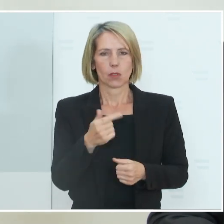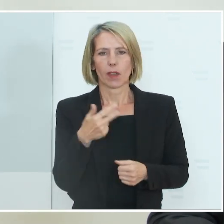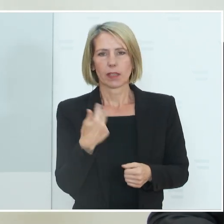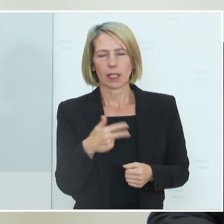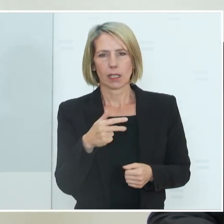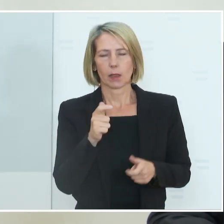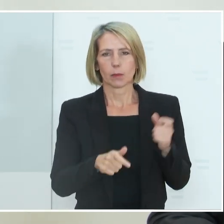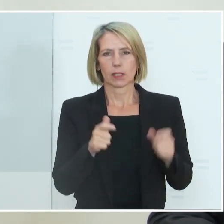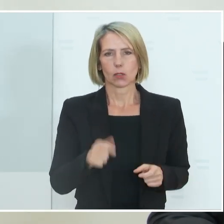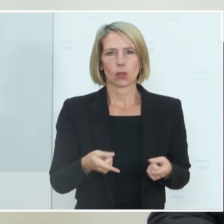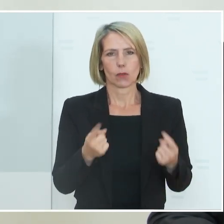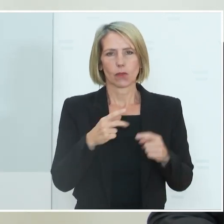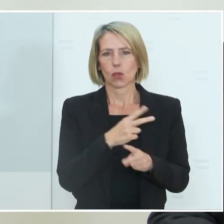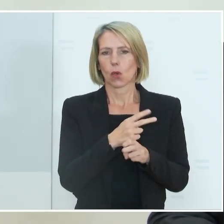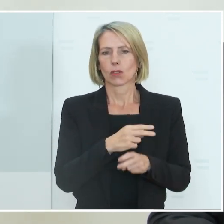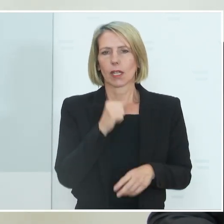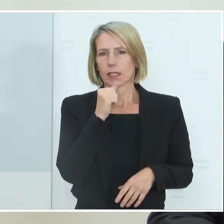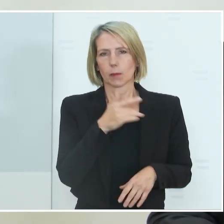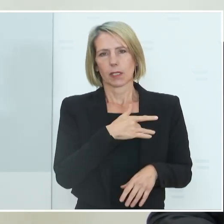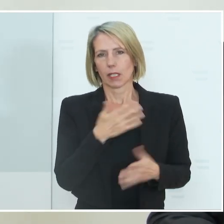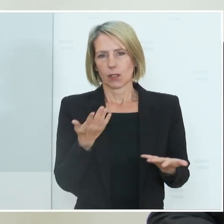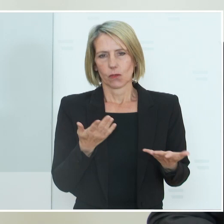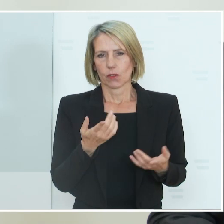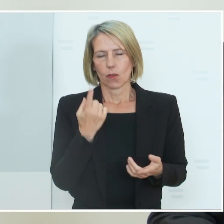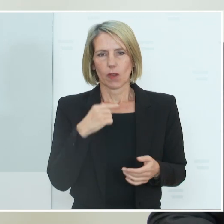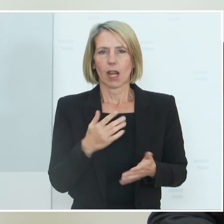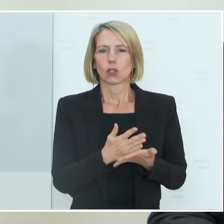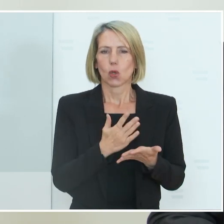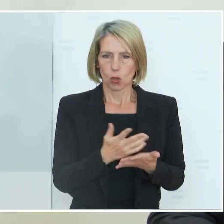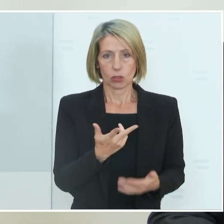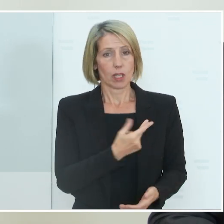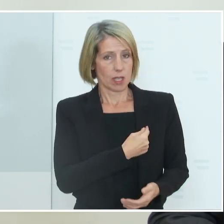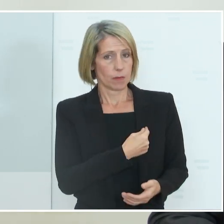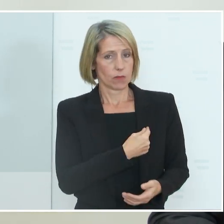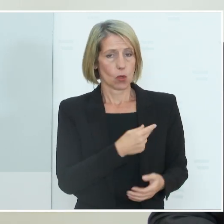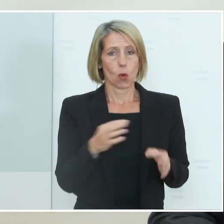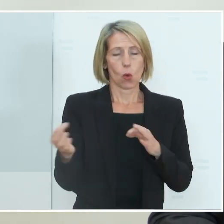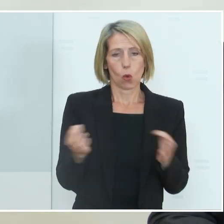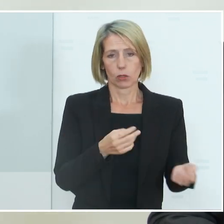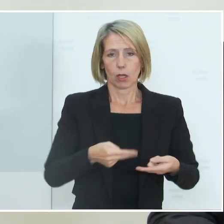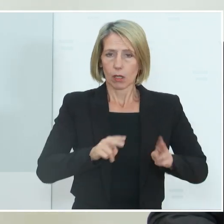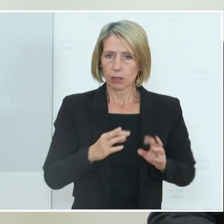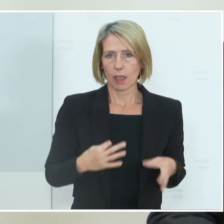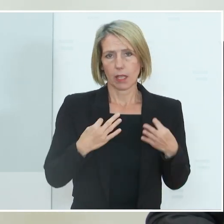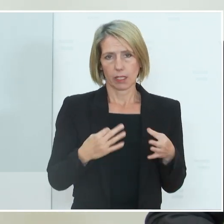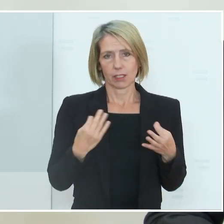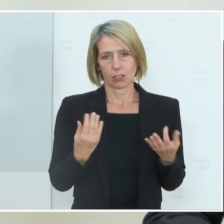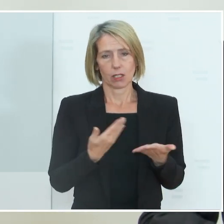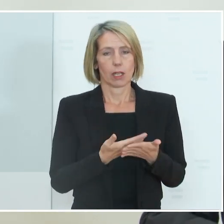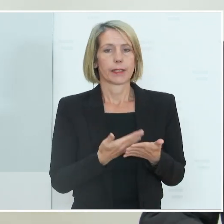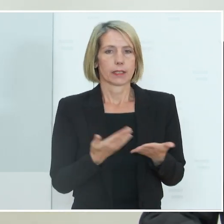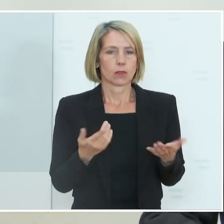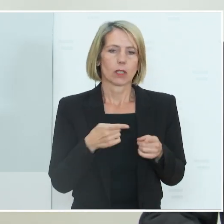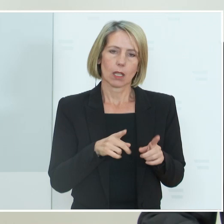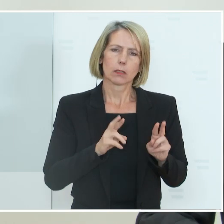in Österreich gar nicht, weil die sind entweder geimpft oder genesen. Und ich glaube, das ist die